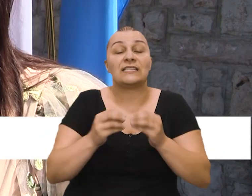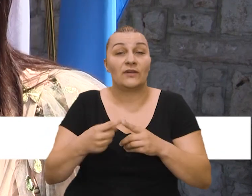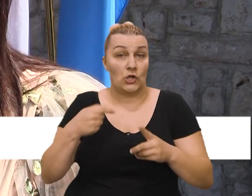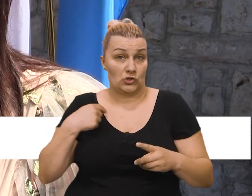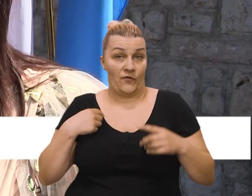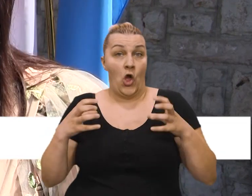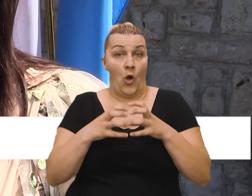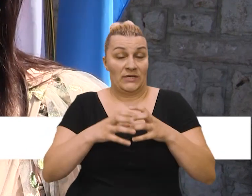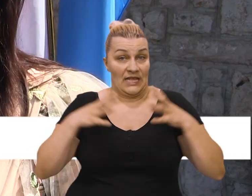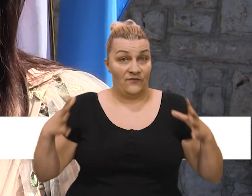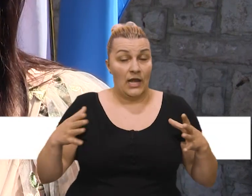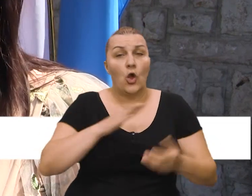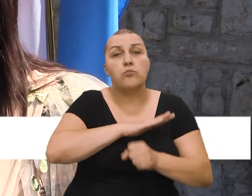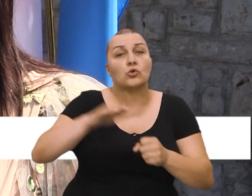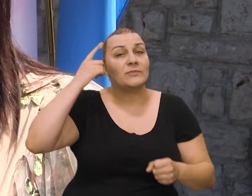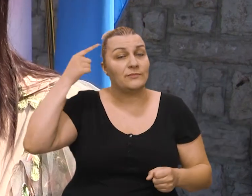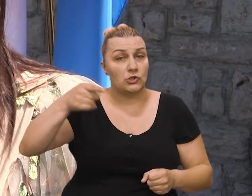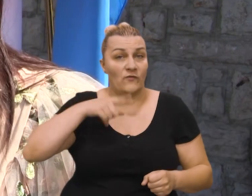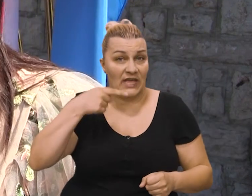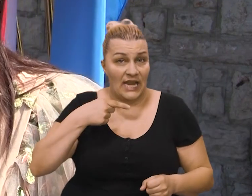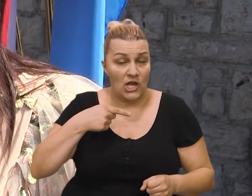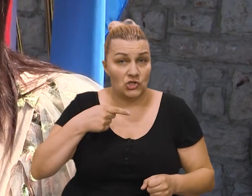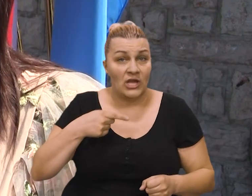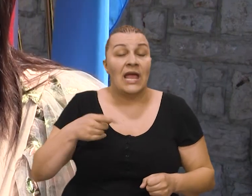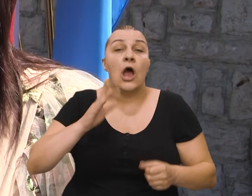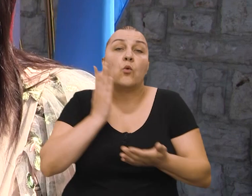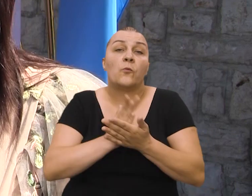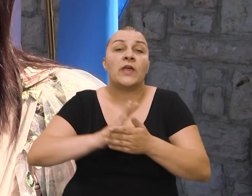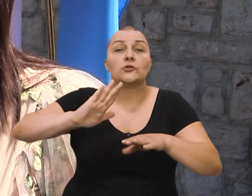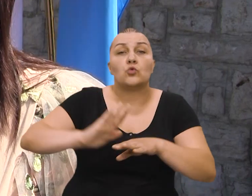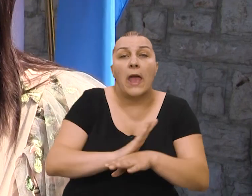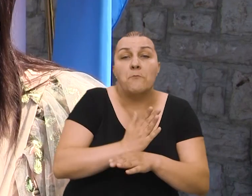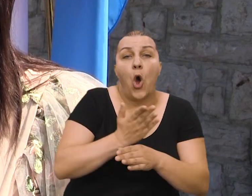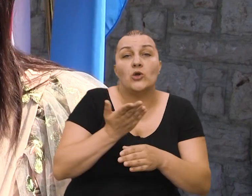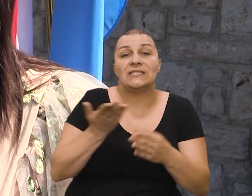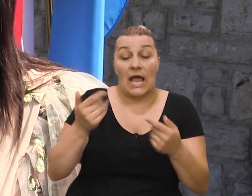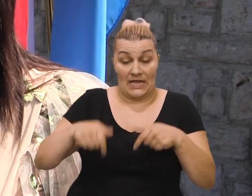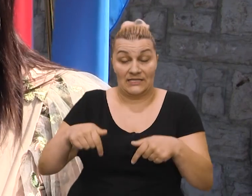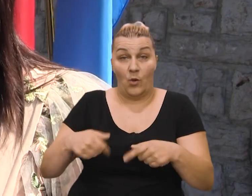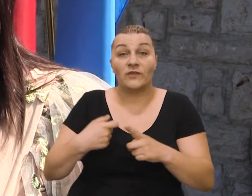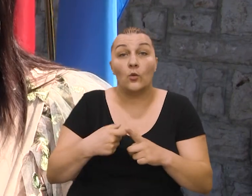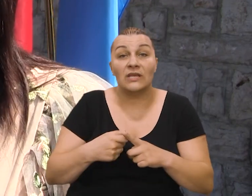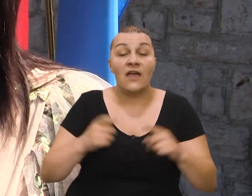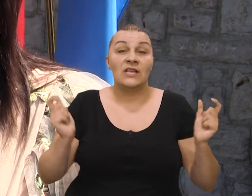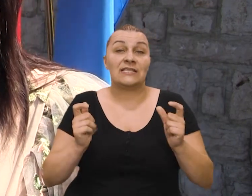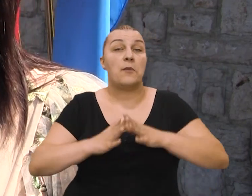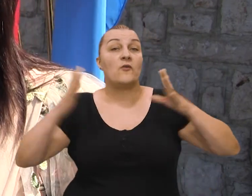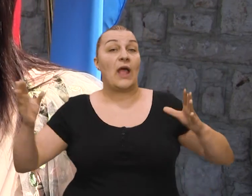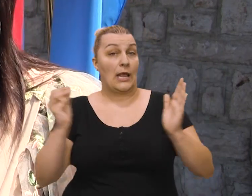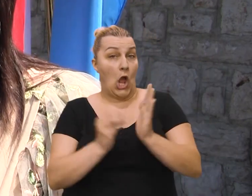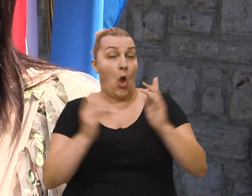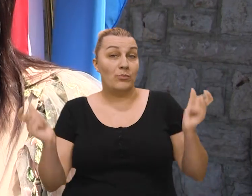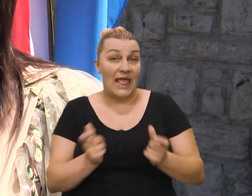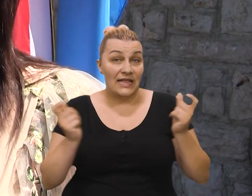velike obitelji u punom smislu te riječi i da su uvijek emocije kada smo u Kijevu, kada slavimo ovako